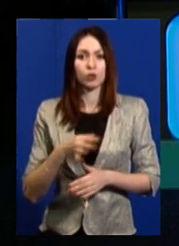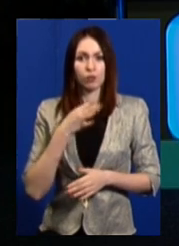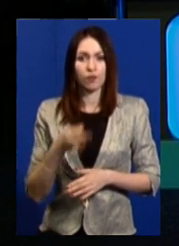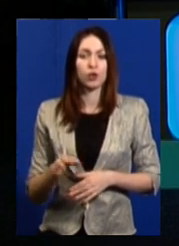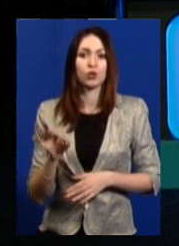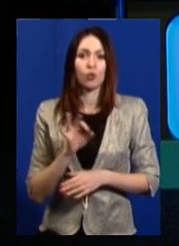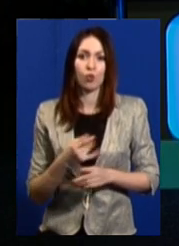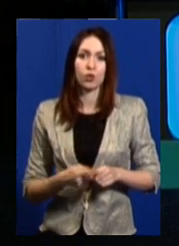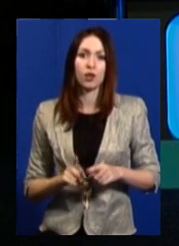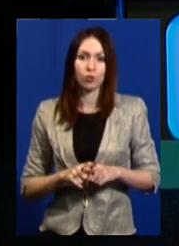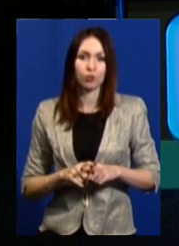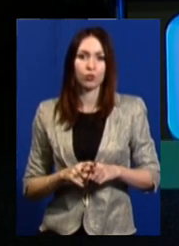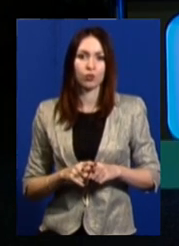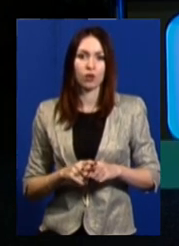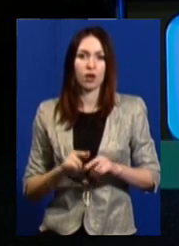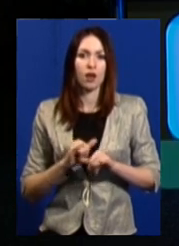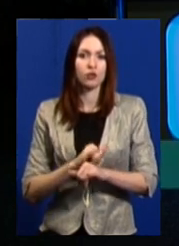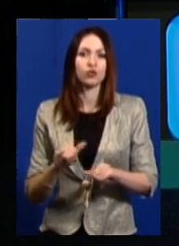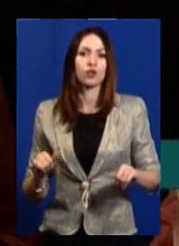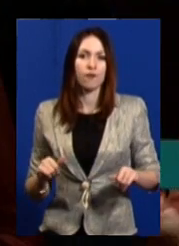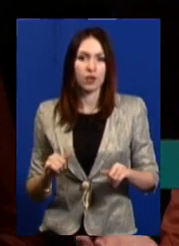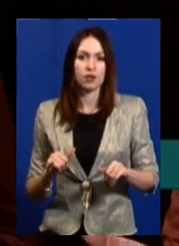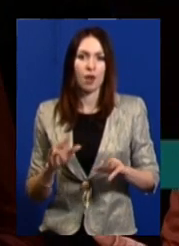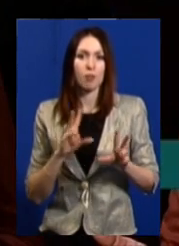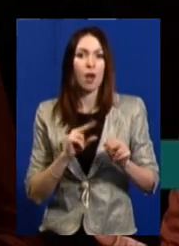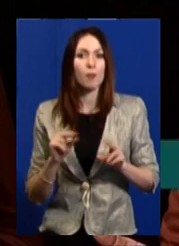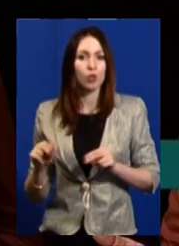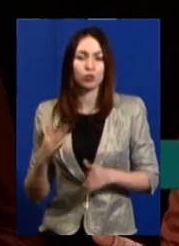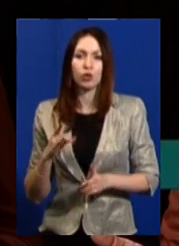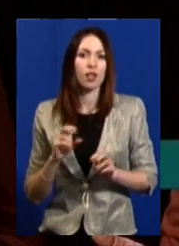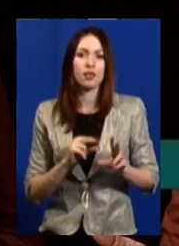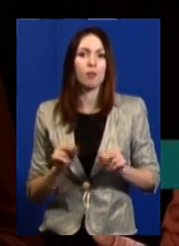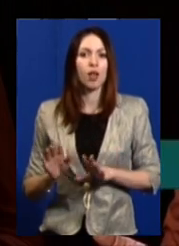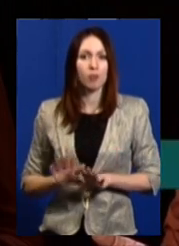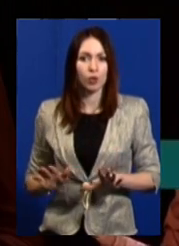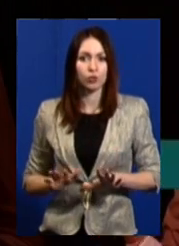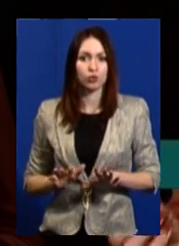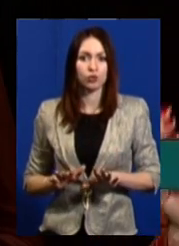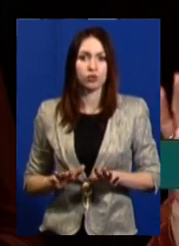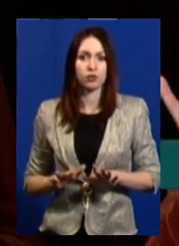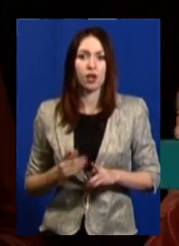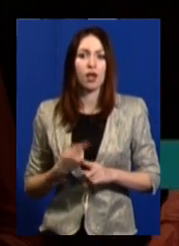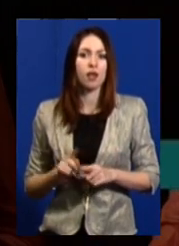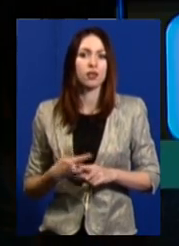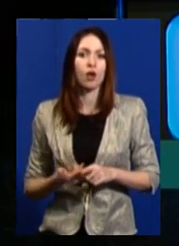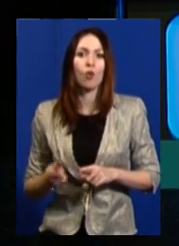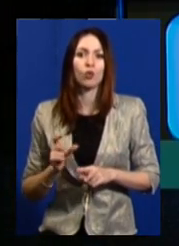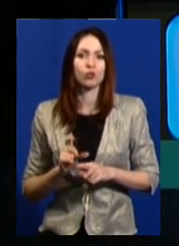про ранжирювання, як то кажуть, благополучні або неблагополучні, це дуже